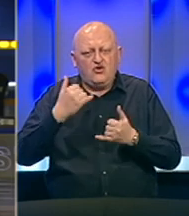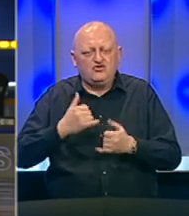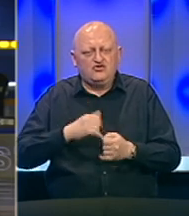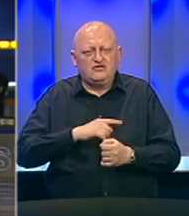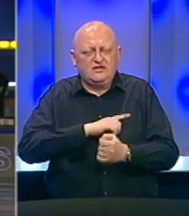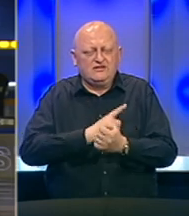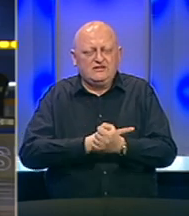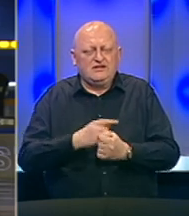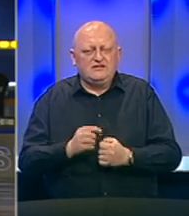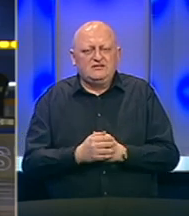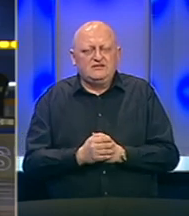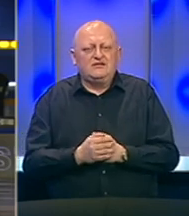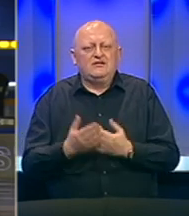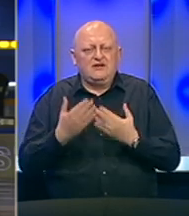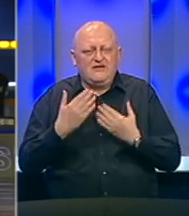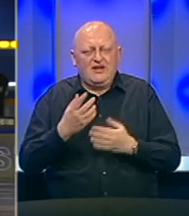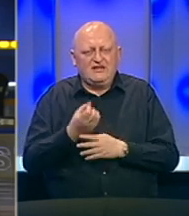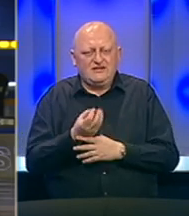na snazi. Hvala za ove informacije.